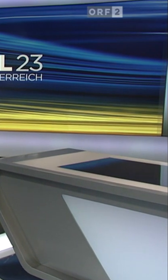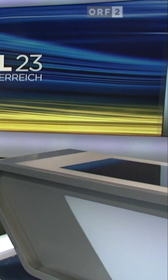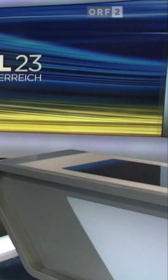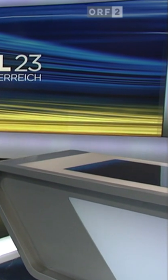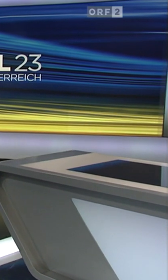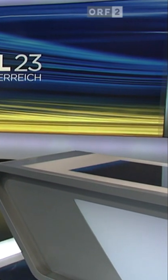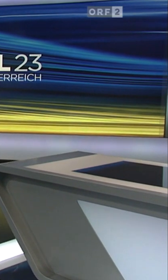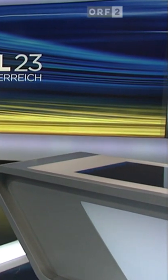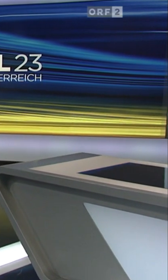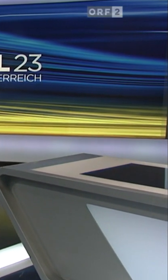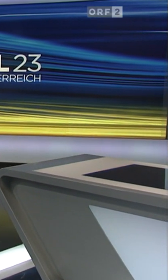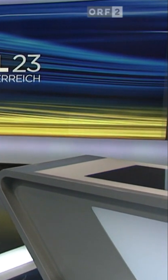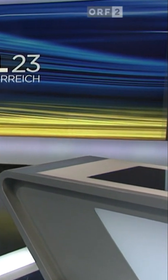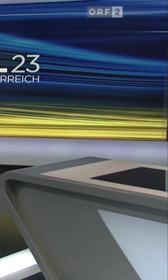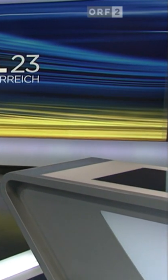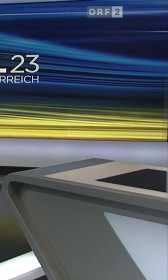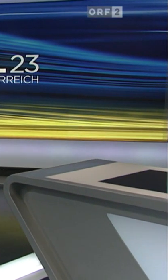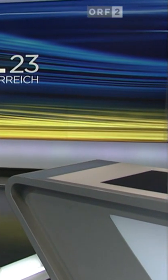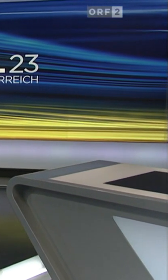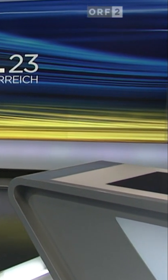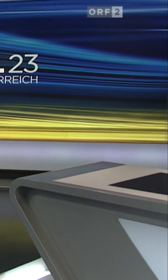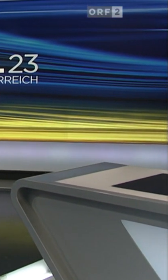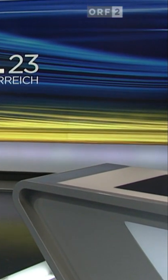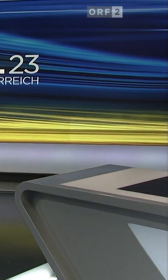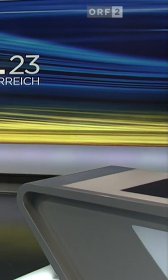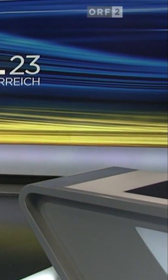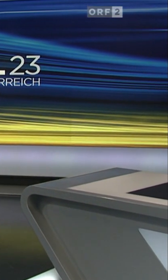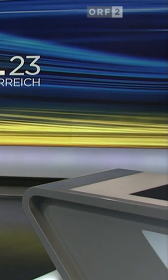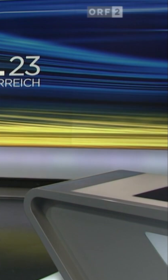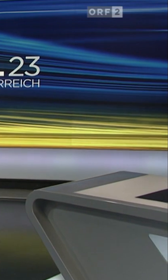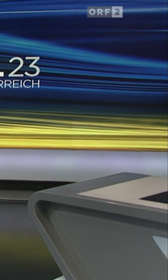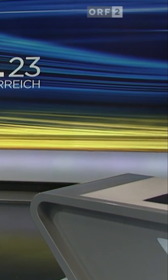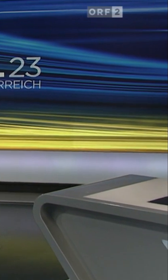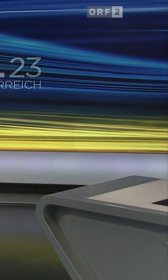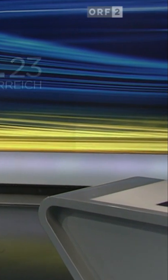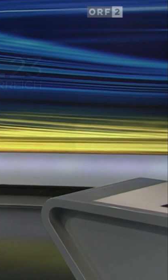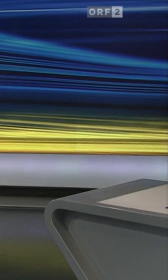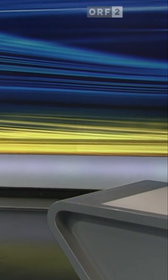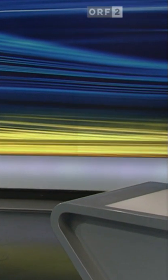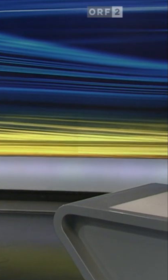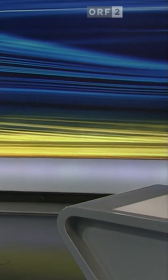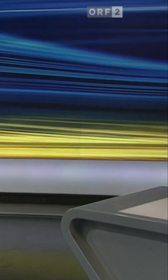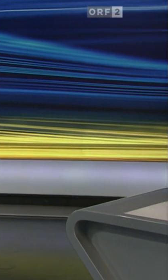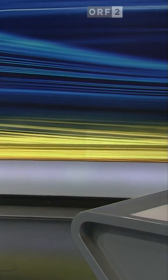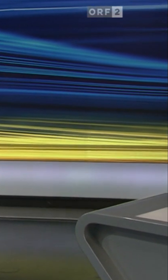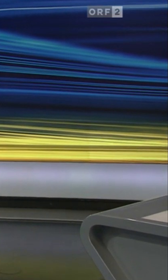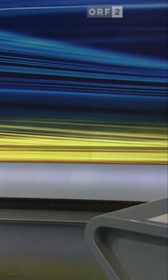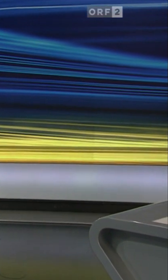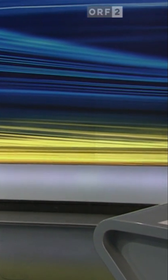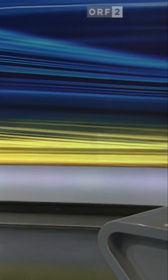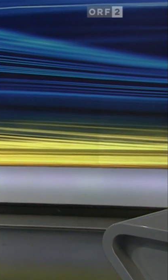Niederösterreich wählt und das verspricht ein spannender Wahlsonntag zu werden. Meine Damen und Herren, guten Tag und willkommen zu unserer ausführlichen